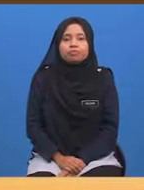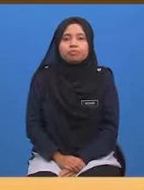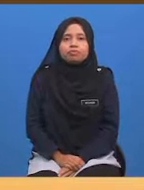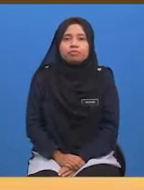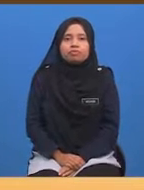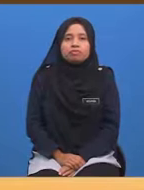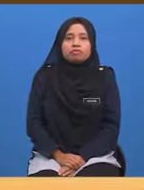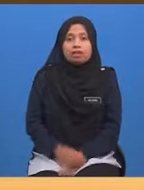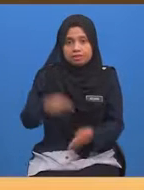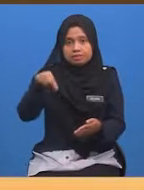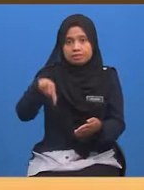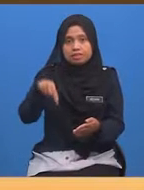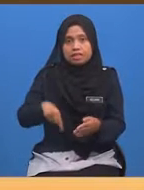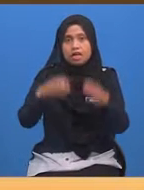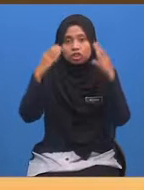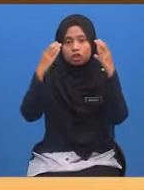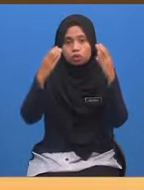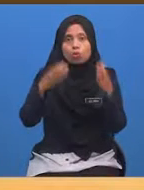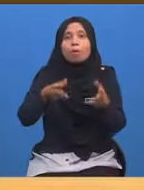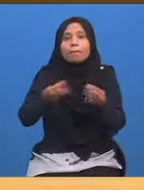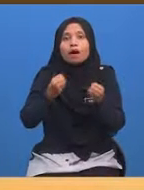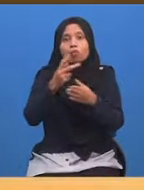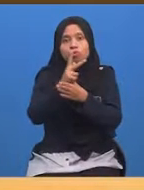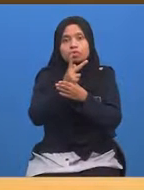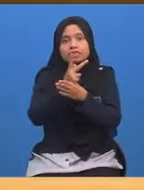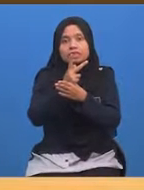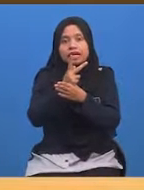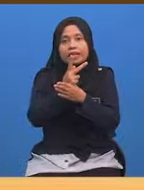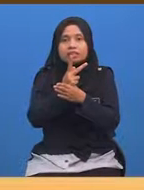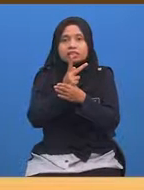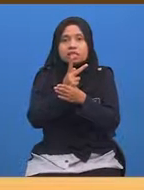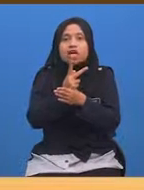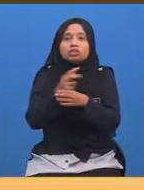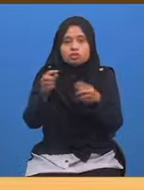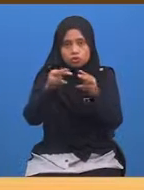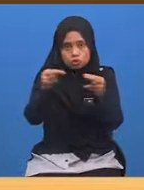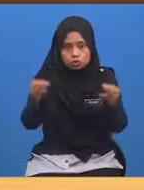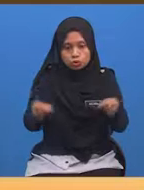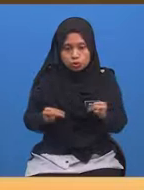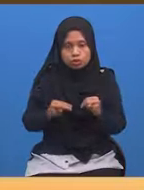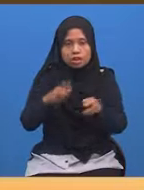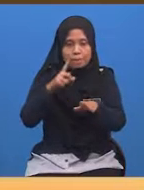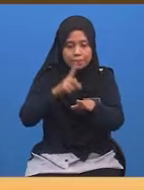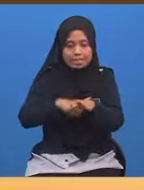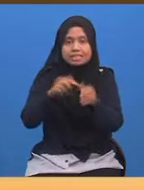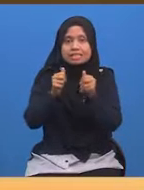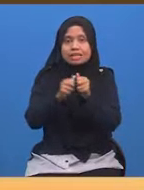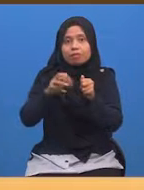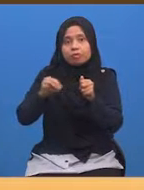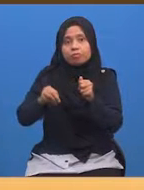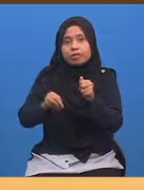Di sini, cikgu ingin kongsikan Fakta berkaitan zon masa dengan murid-murid